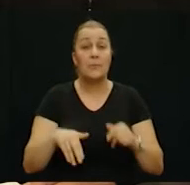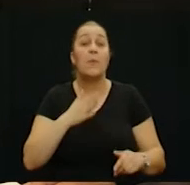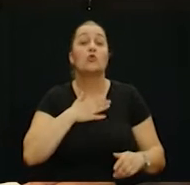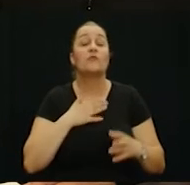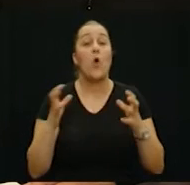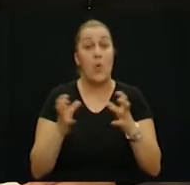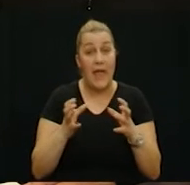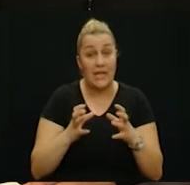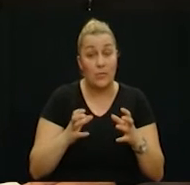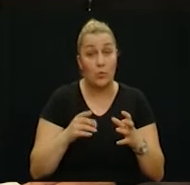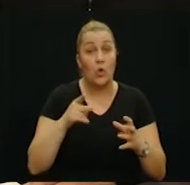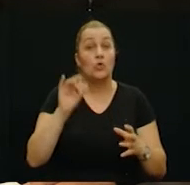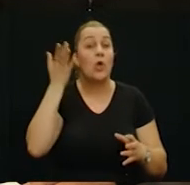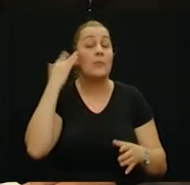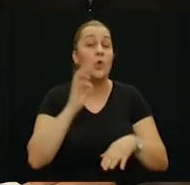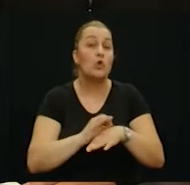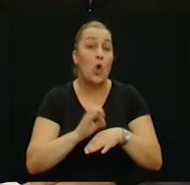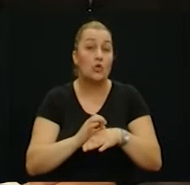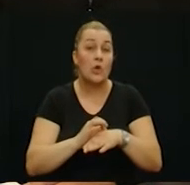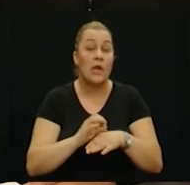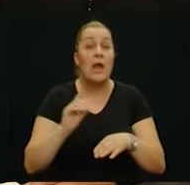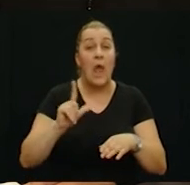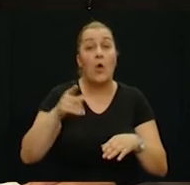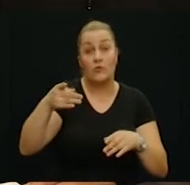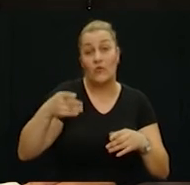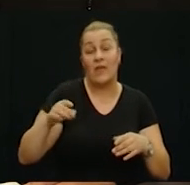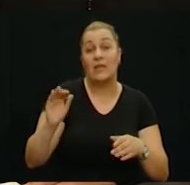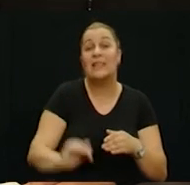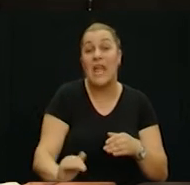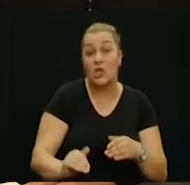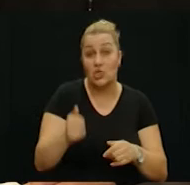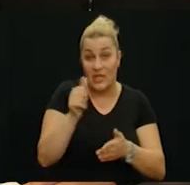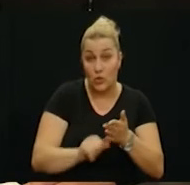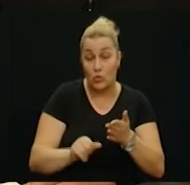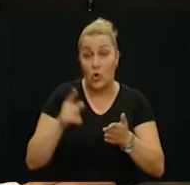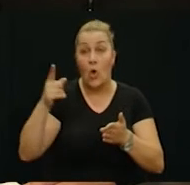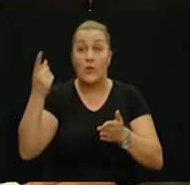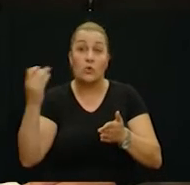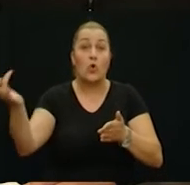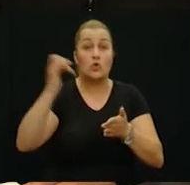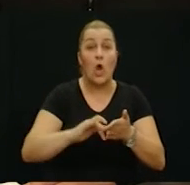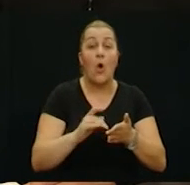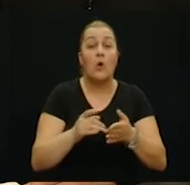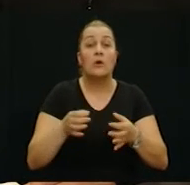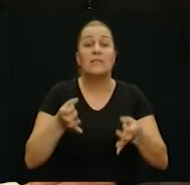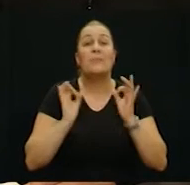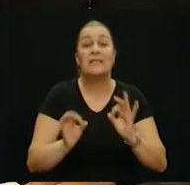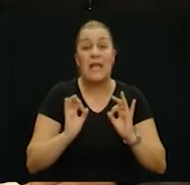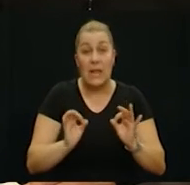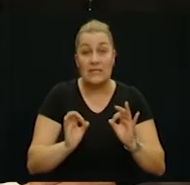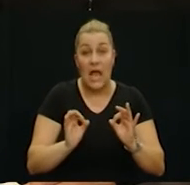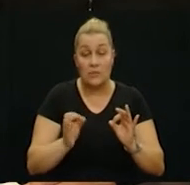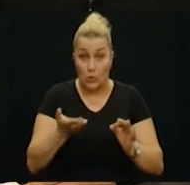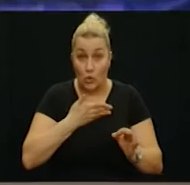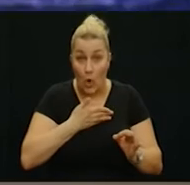imao svoju ekipu, to je bio doktor Vlahović, ovaj dječji kirurg, doktor Spajić koji je tek bio dobio o specializaciju iz